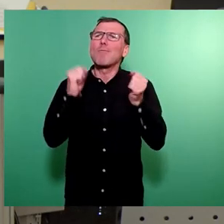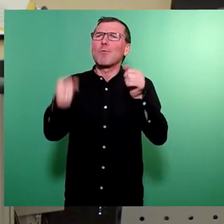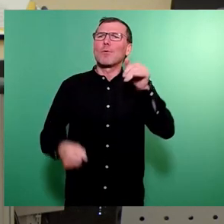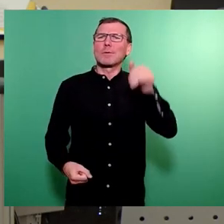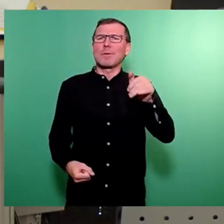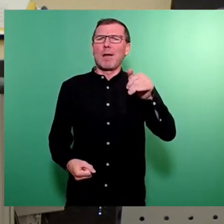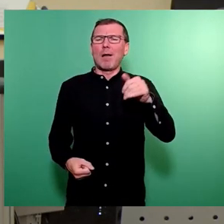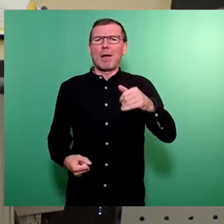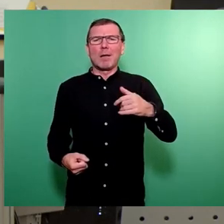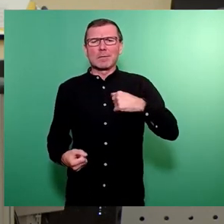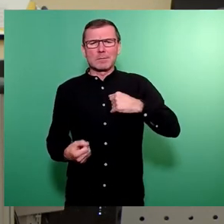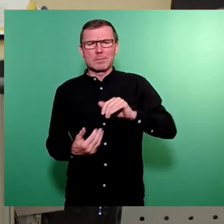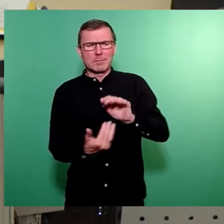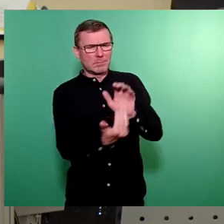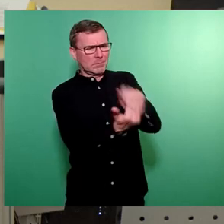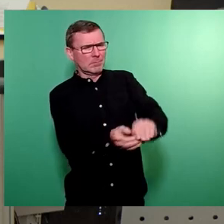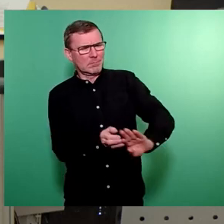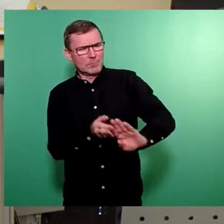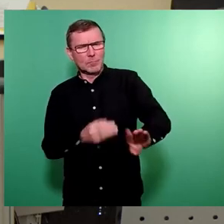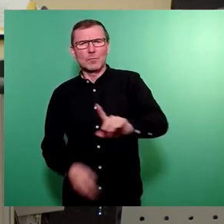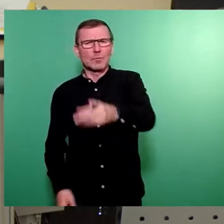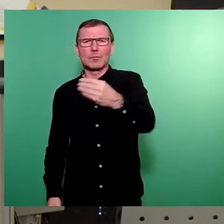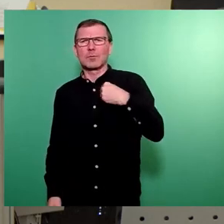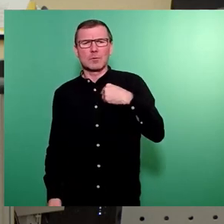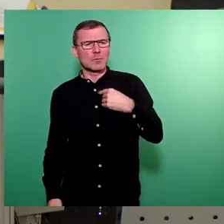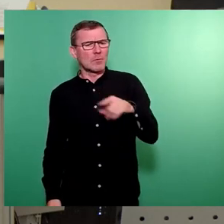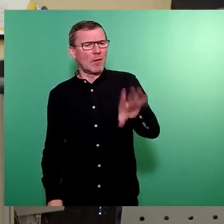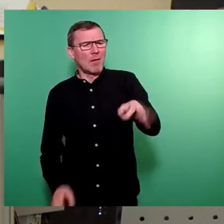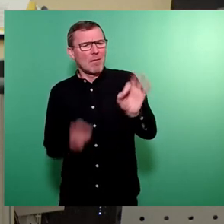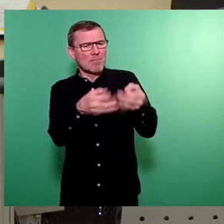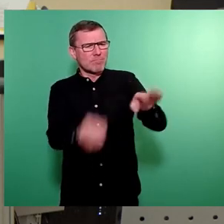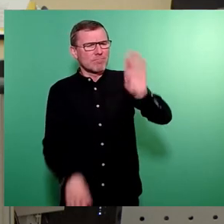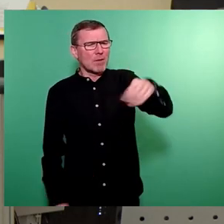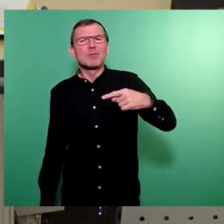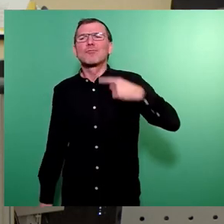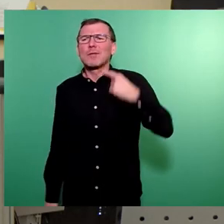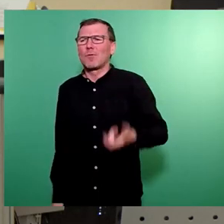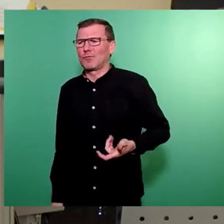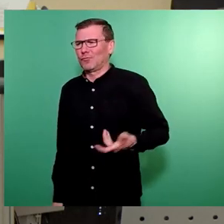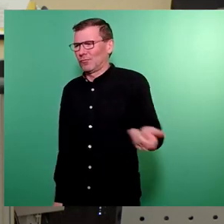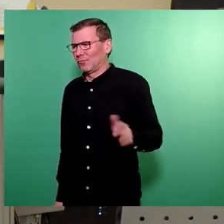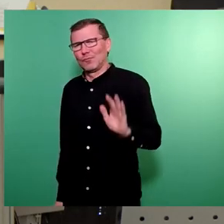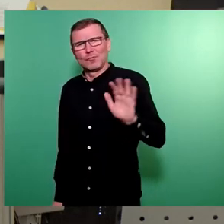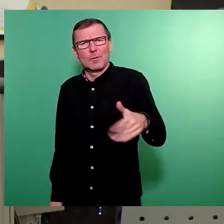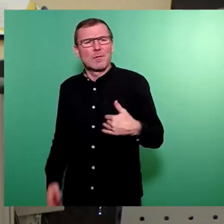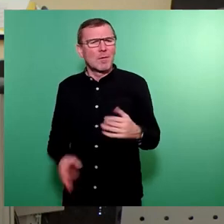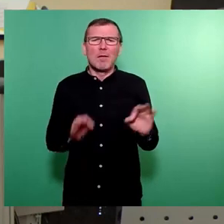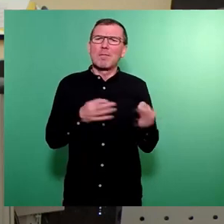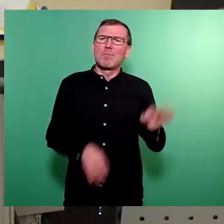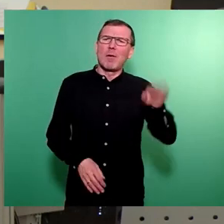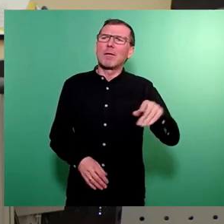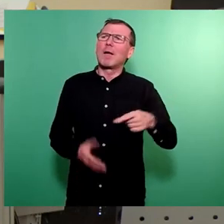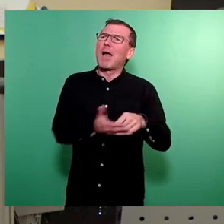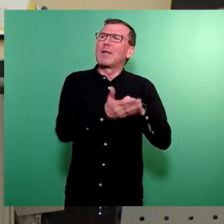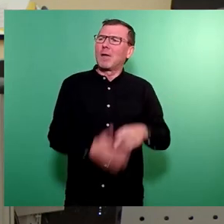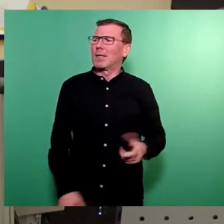quasi sagt, wir brauchen nicht nur eure Stimmen nicht, wir brauchen auch eure Hinweise,